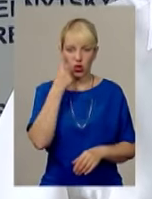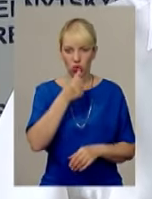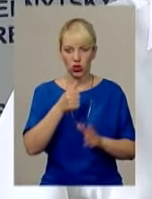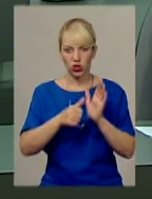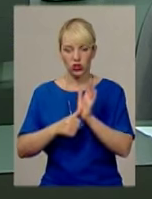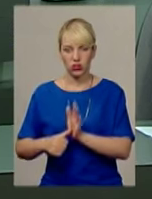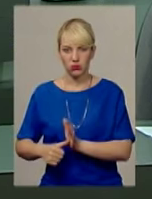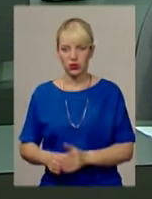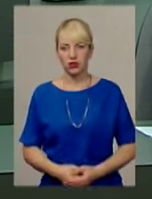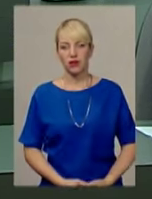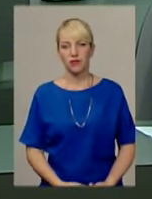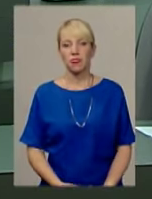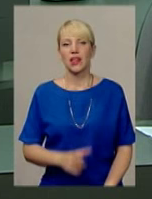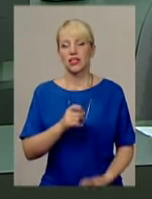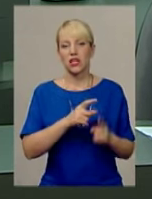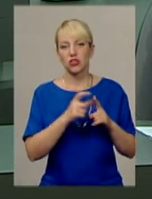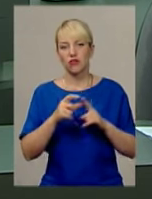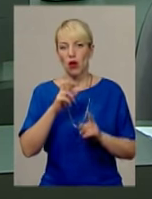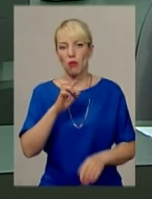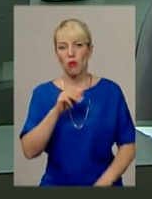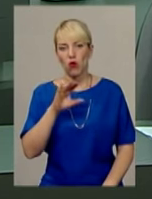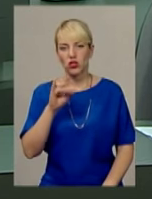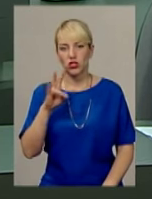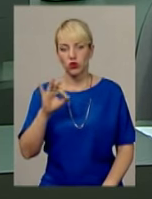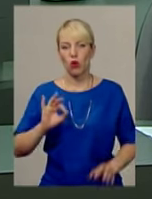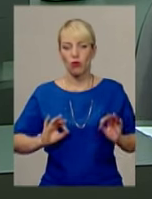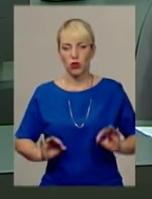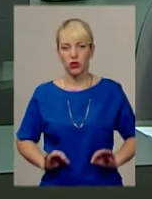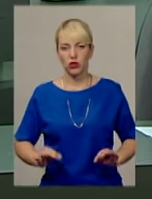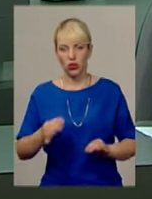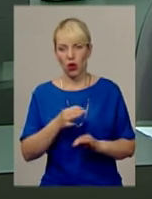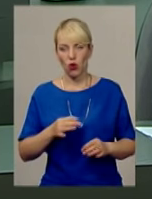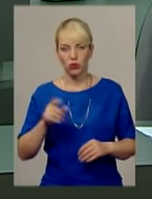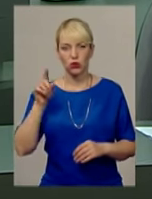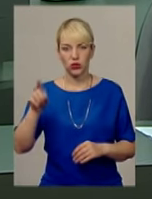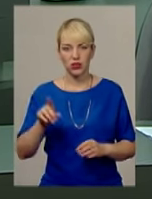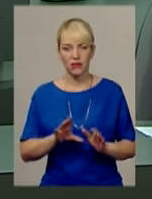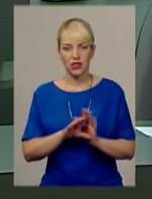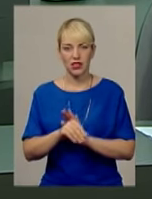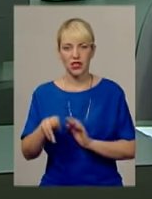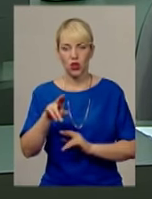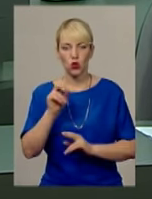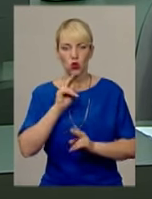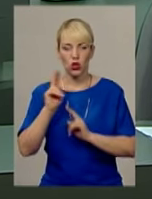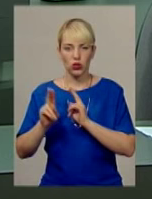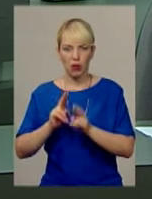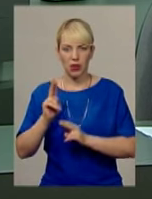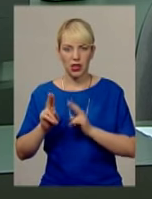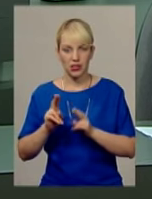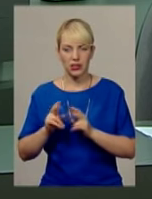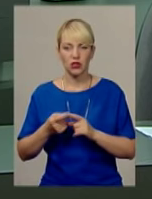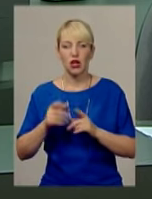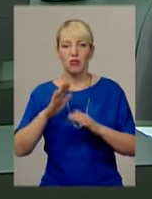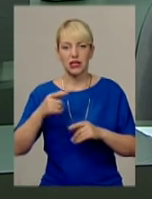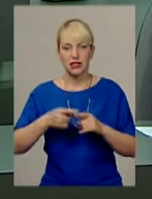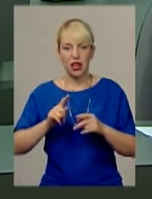За словами Віктора Божинського, прокуратура області тоді внесла до суду апеляційну скаргу. Після її